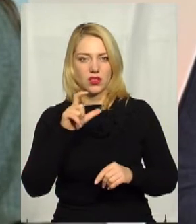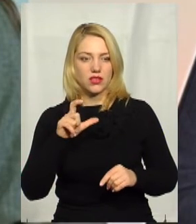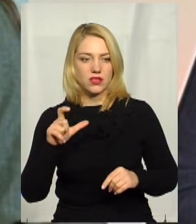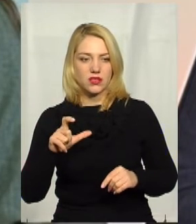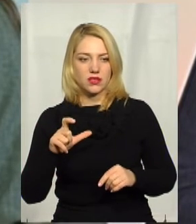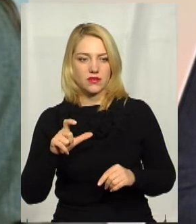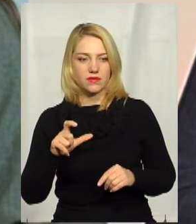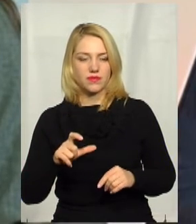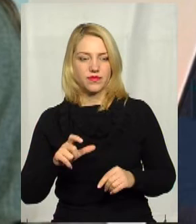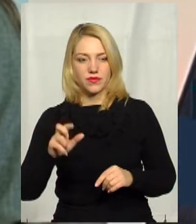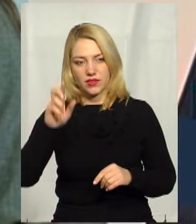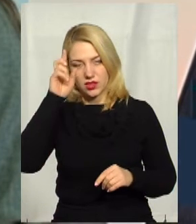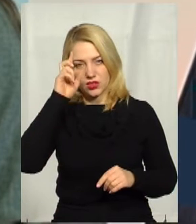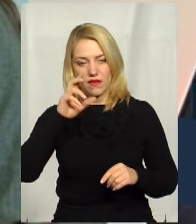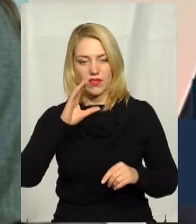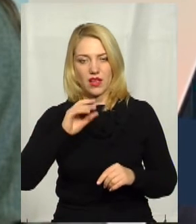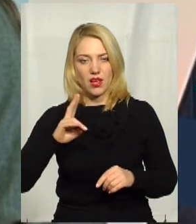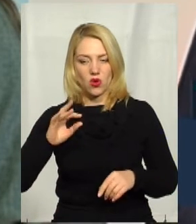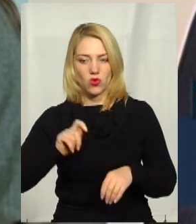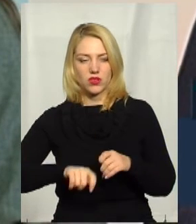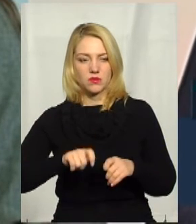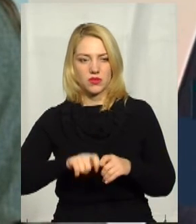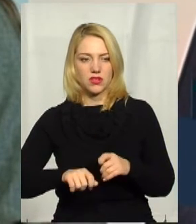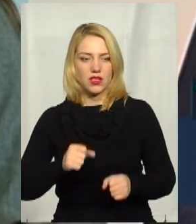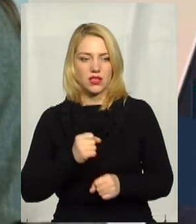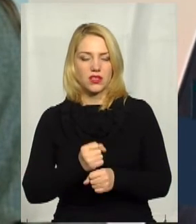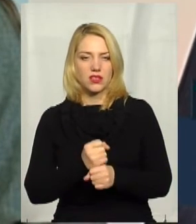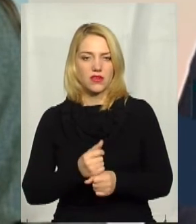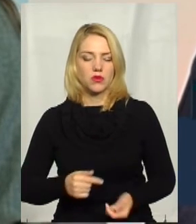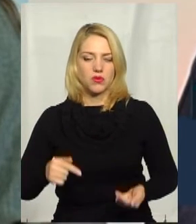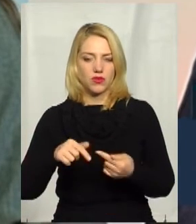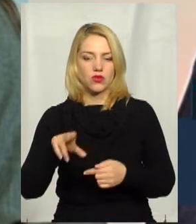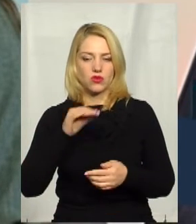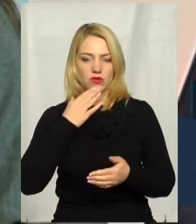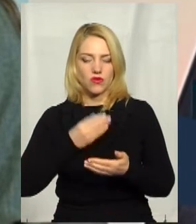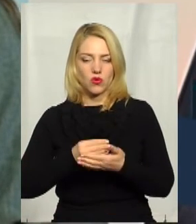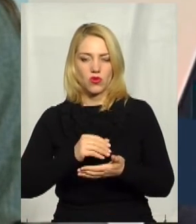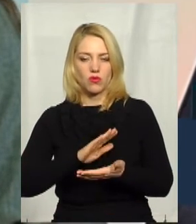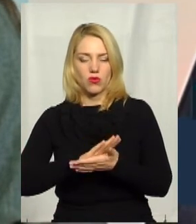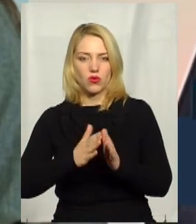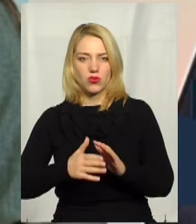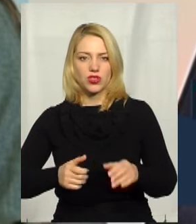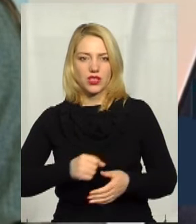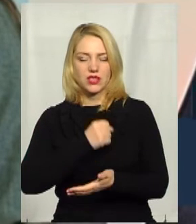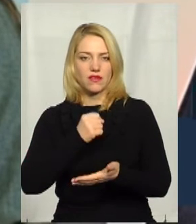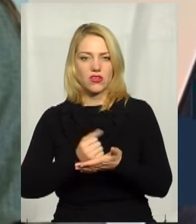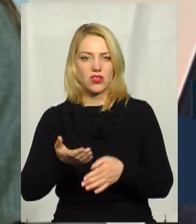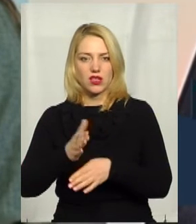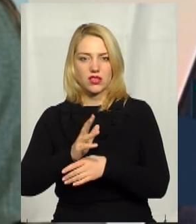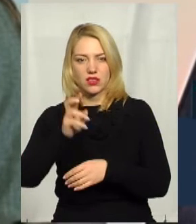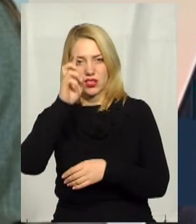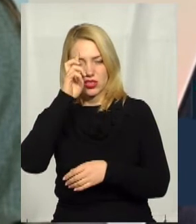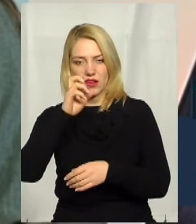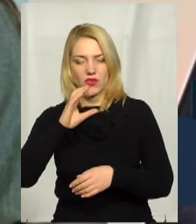державна екологічна інспекція діє у відповідності до свого положення, затверджено наказом Державної екологічній інспекції